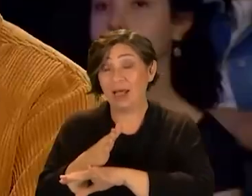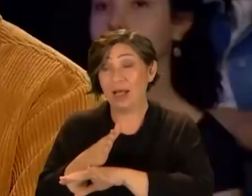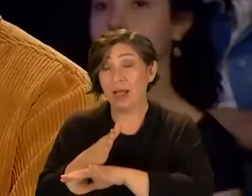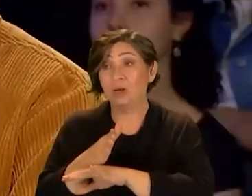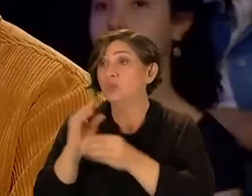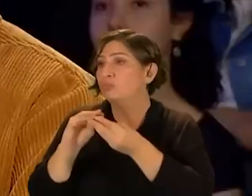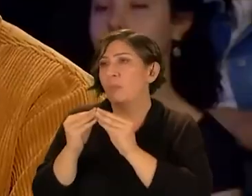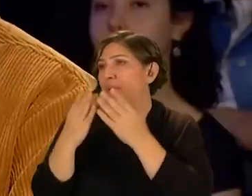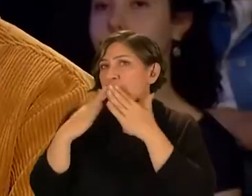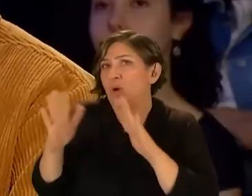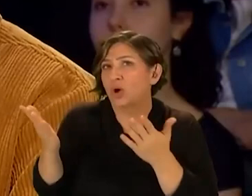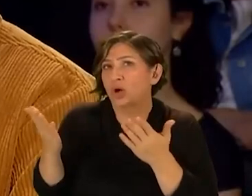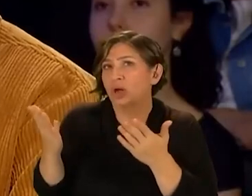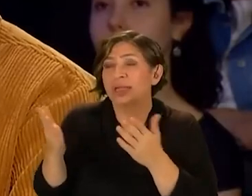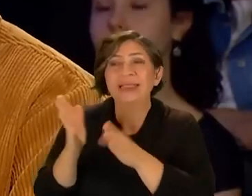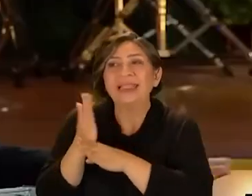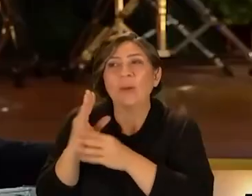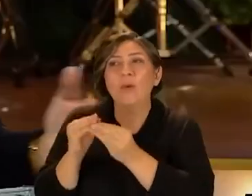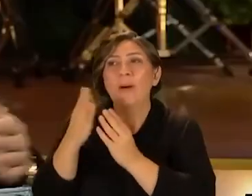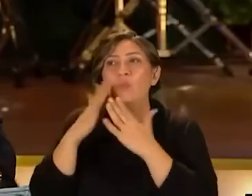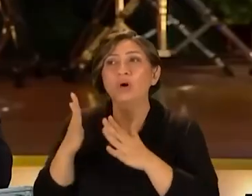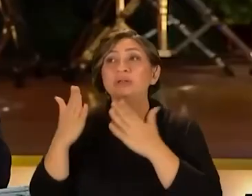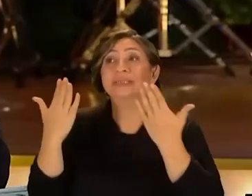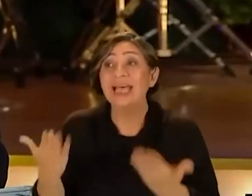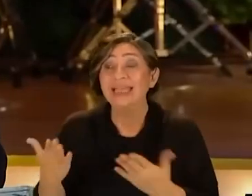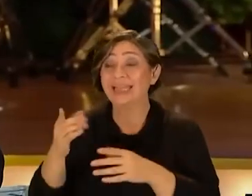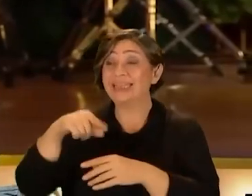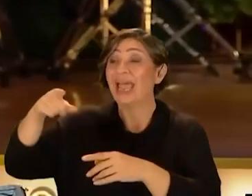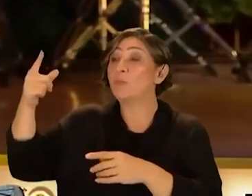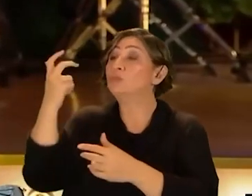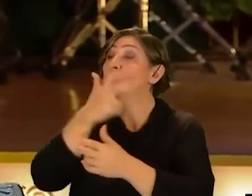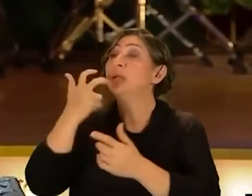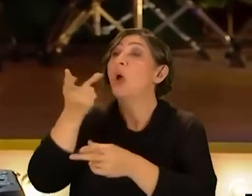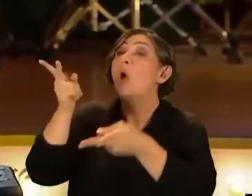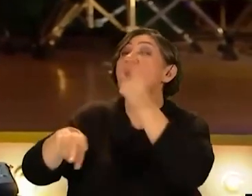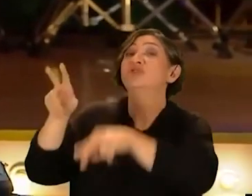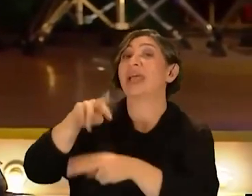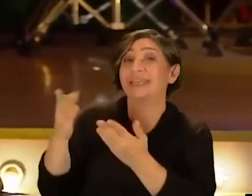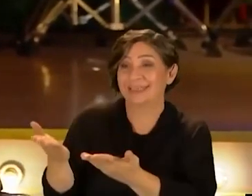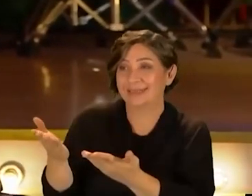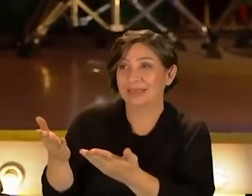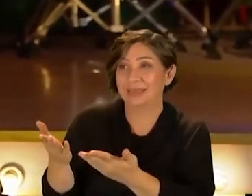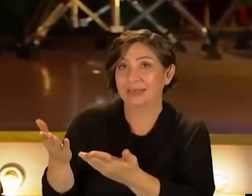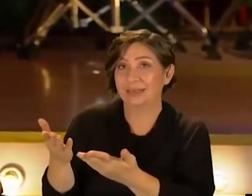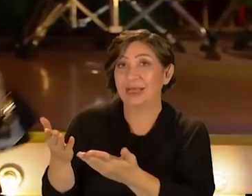Sorun yok Neden sorun yok Çünkü zaten diğer müzisyenler ölecek